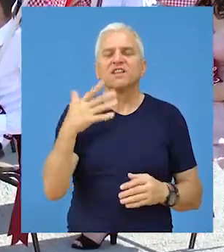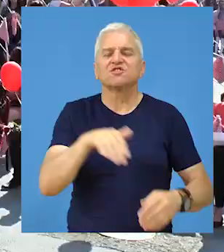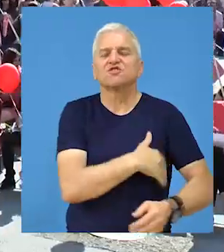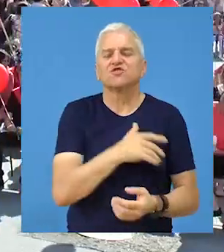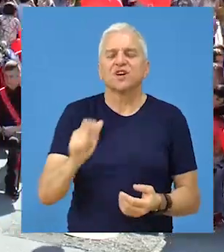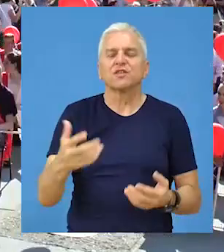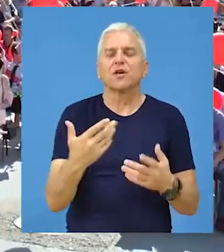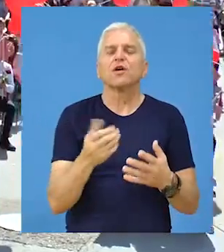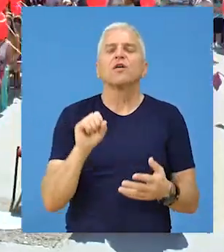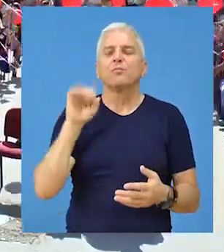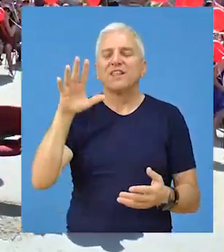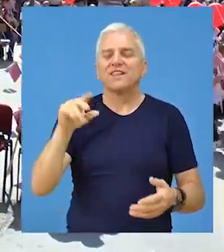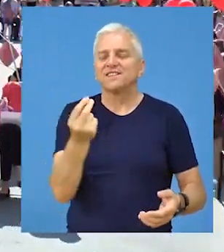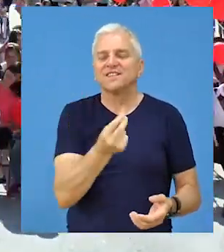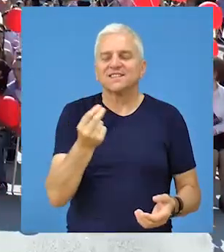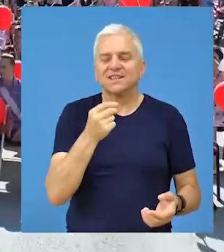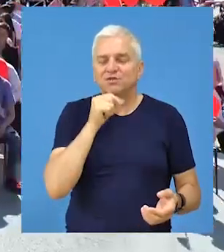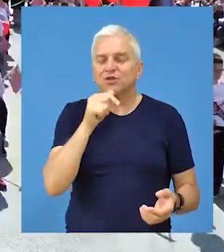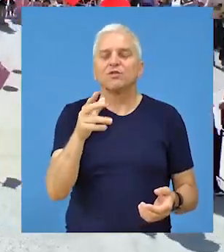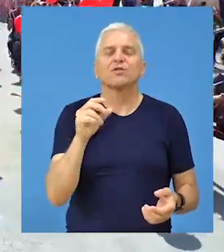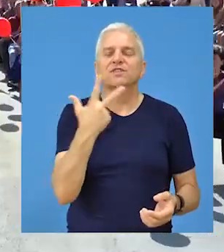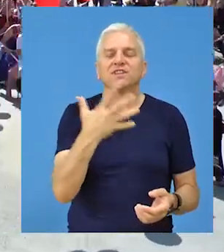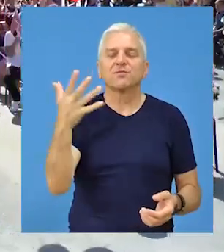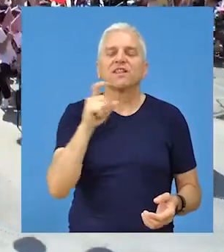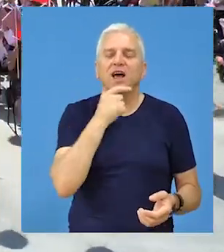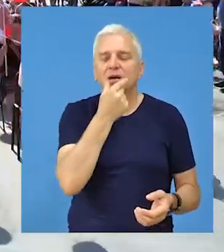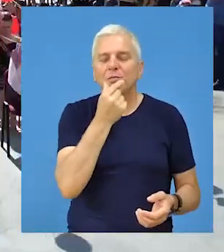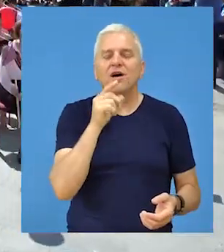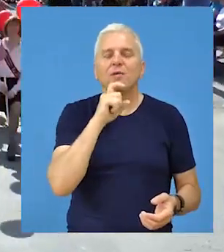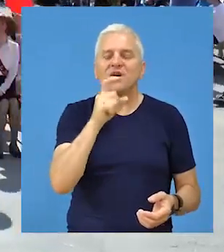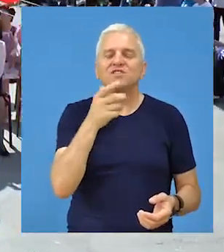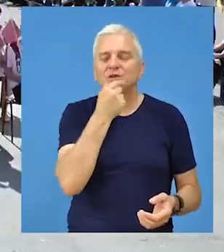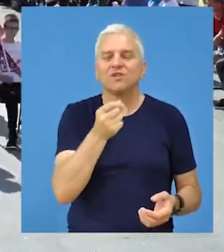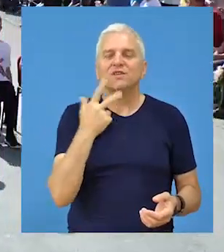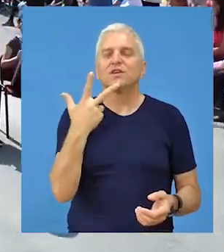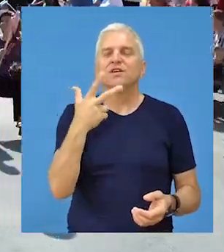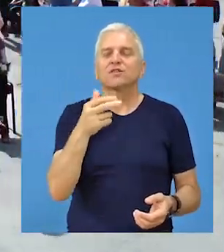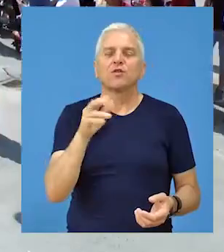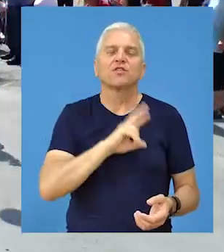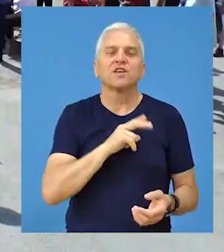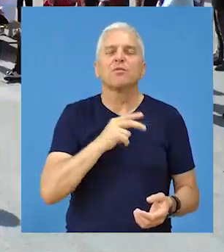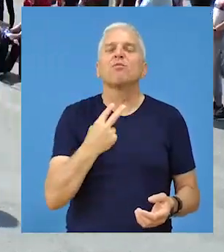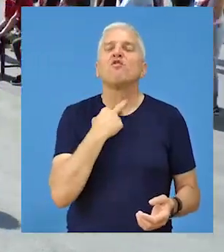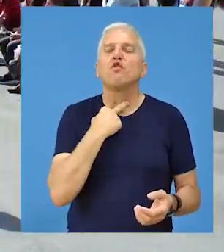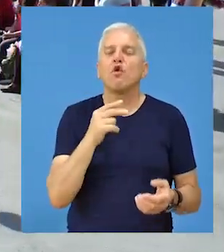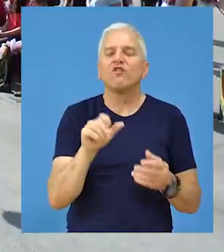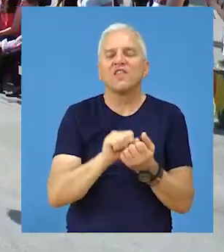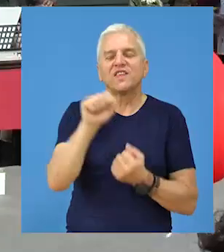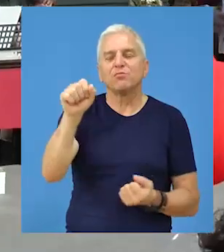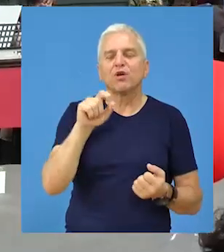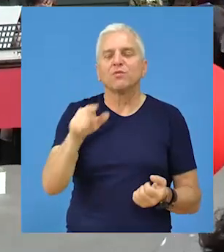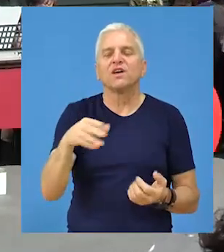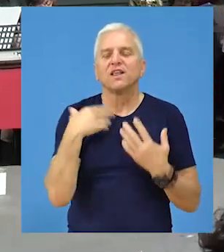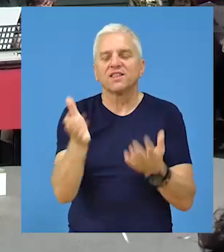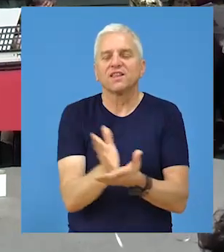učenika, od čega 15 na srpskom i 35 na mađarskom jeziku. Troje djaka okitilo se Vukovim diplomama,